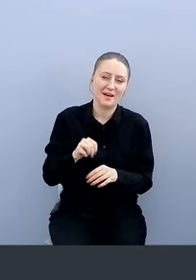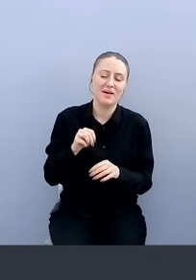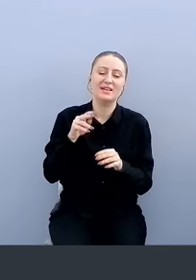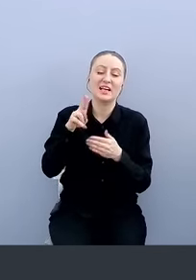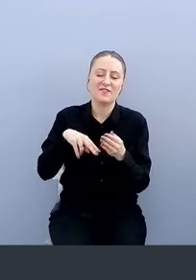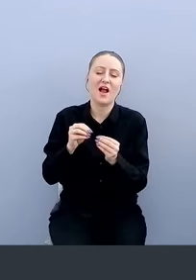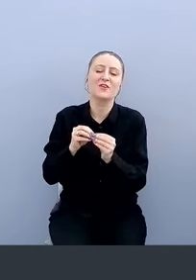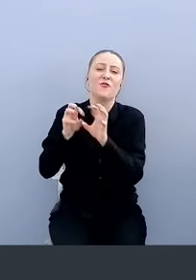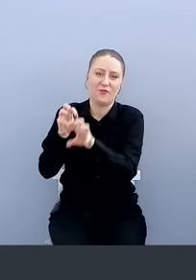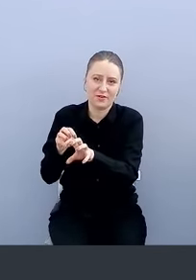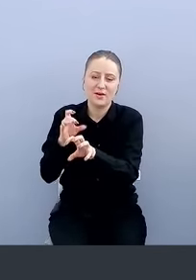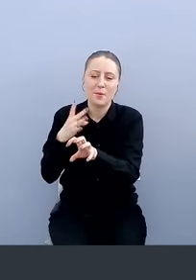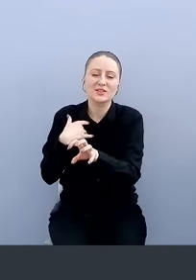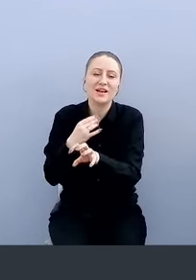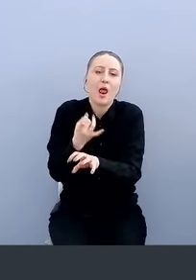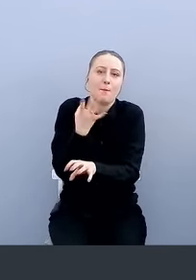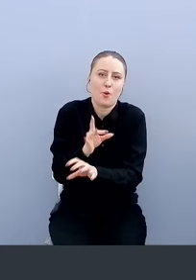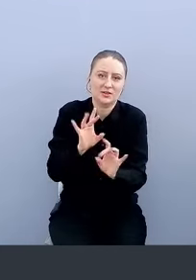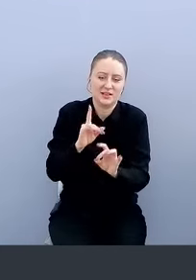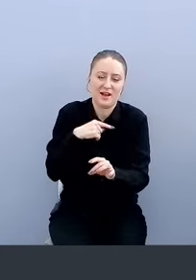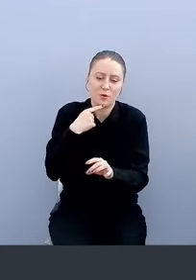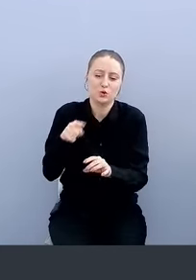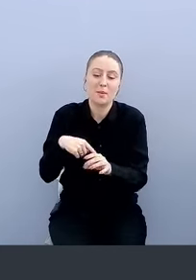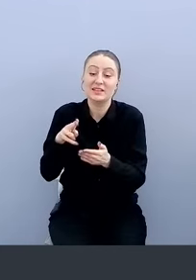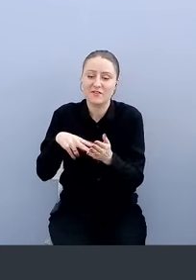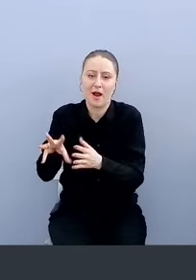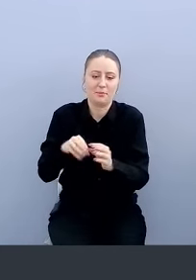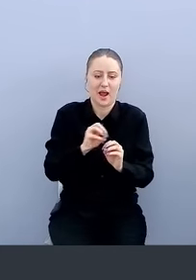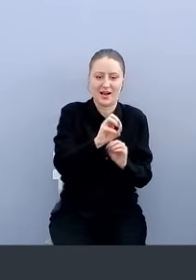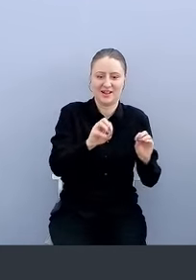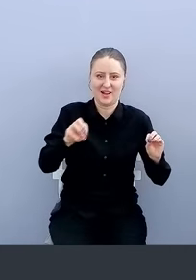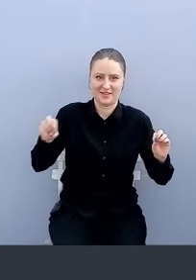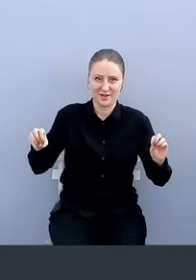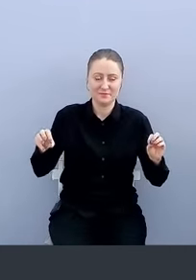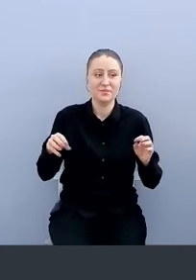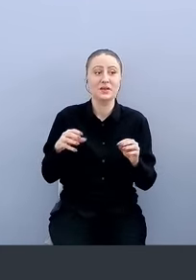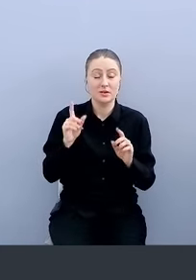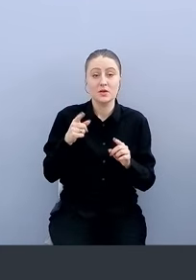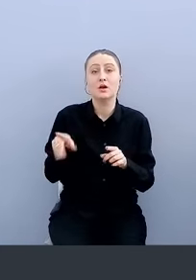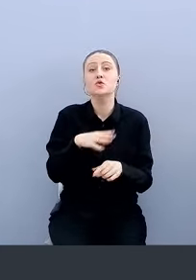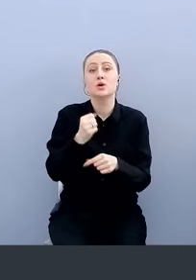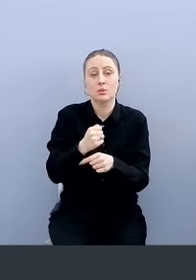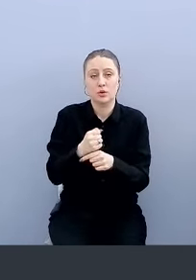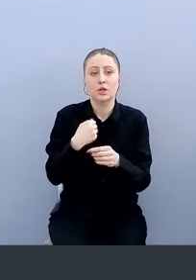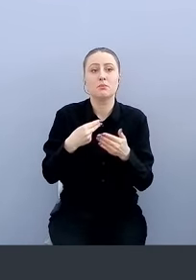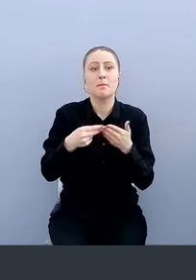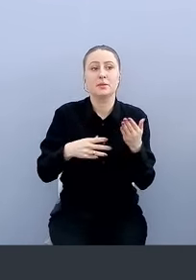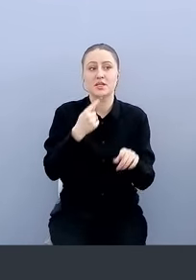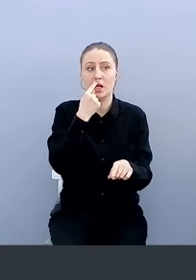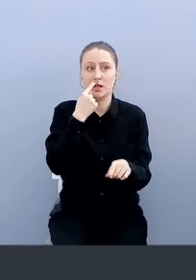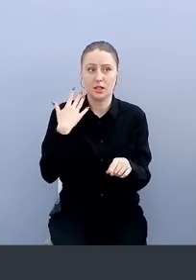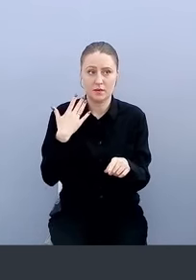что мы раскладываем. Соответственно, тулза достаточно хорошо работает, то есть мы подписали бинар буквально не так давно,